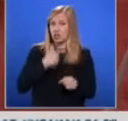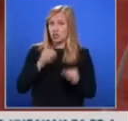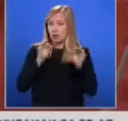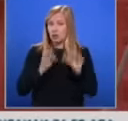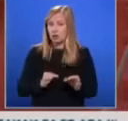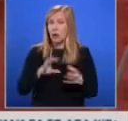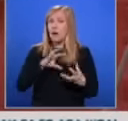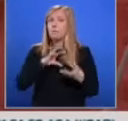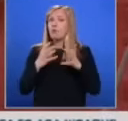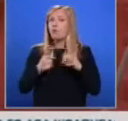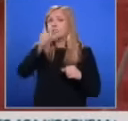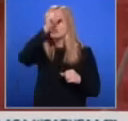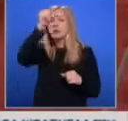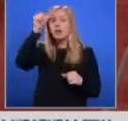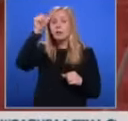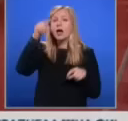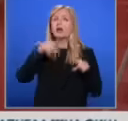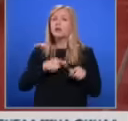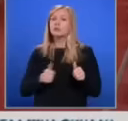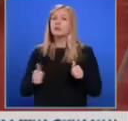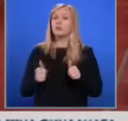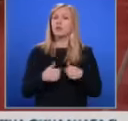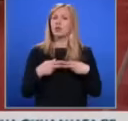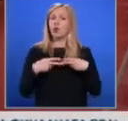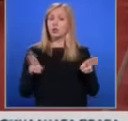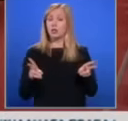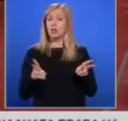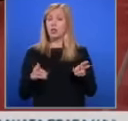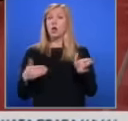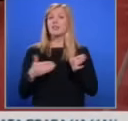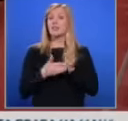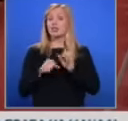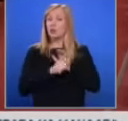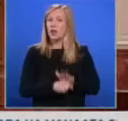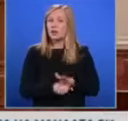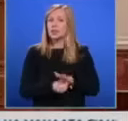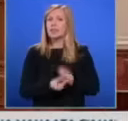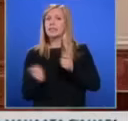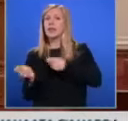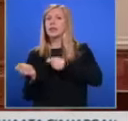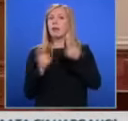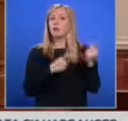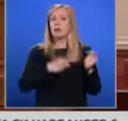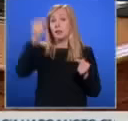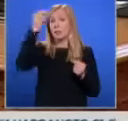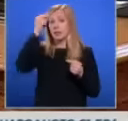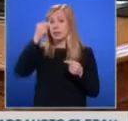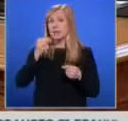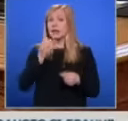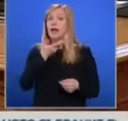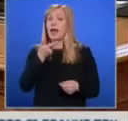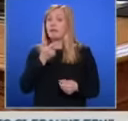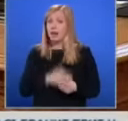политическа съдба застават открито срещу натиска за депортирането на българските евреи.